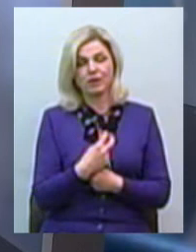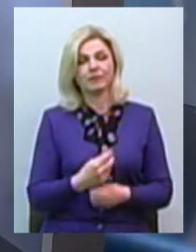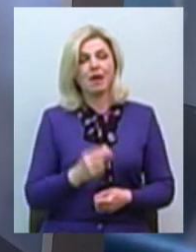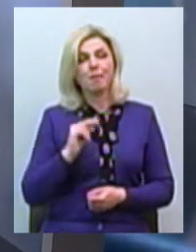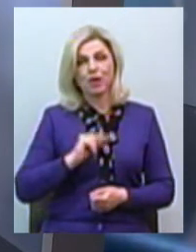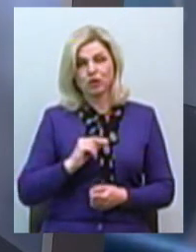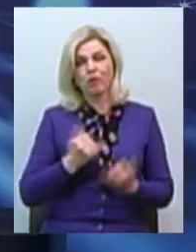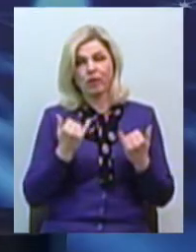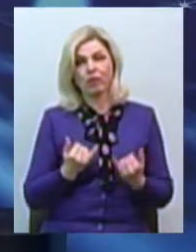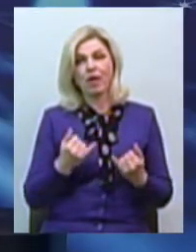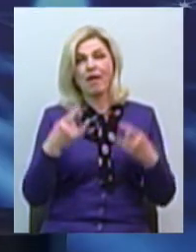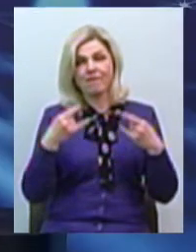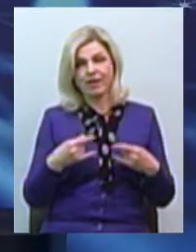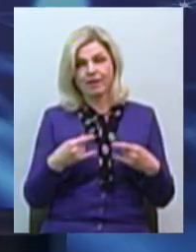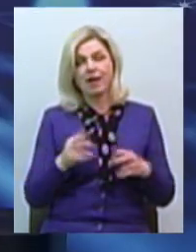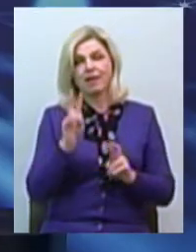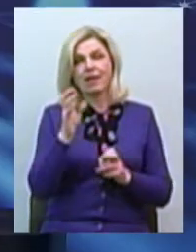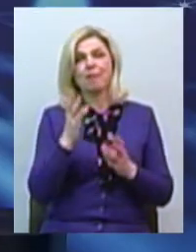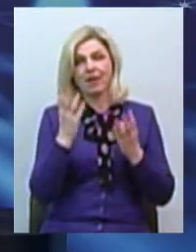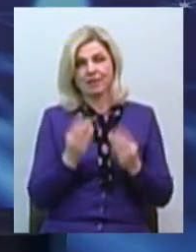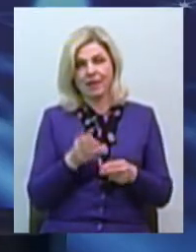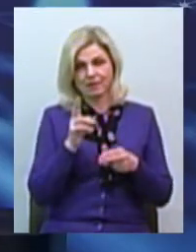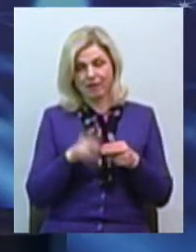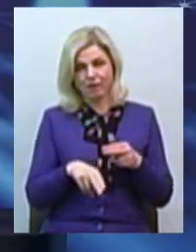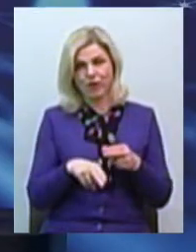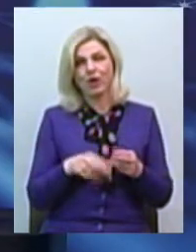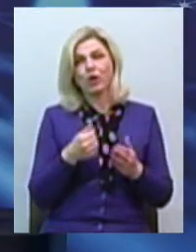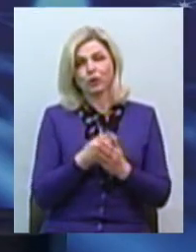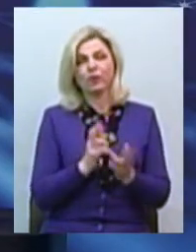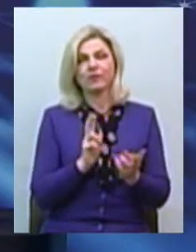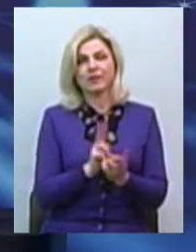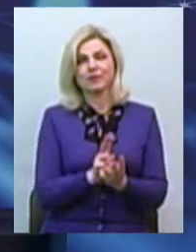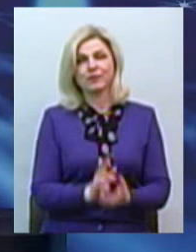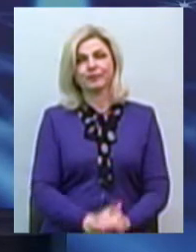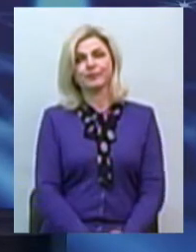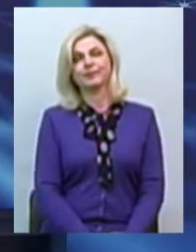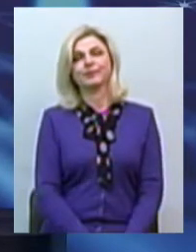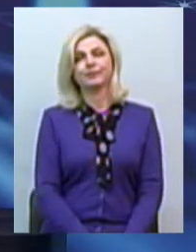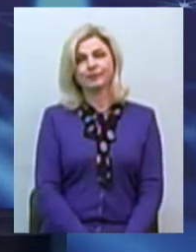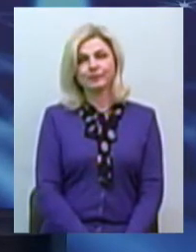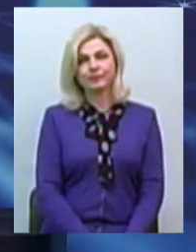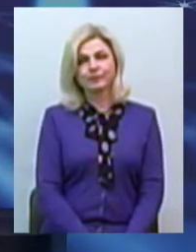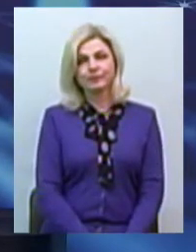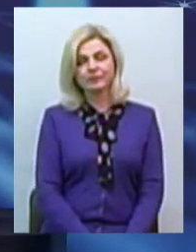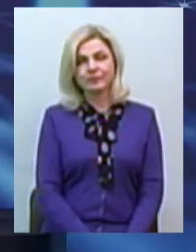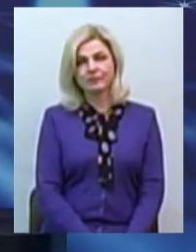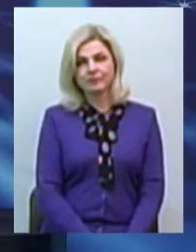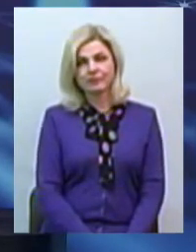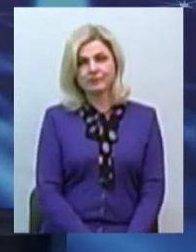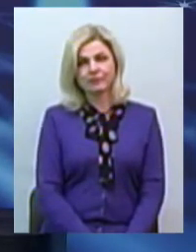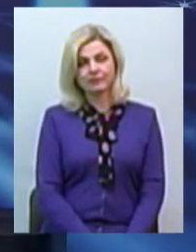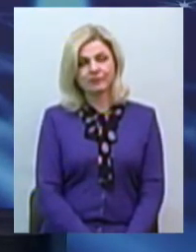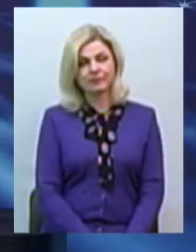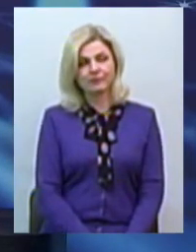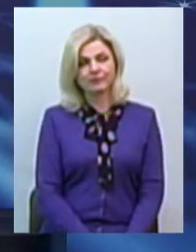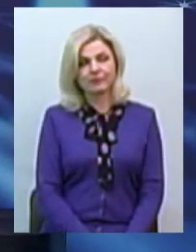працювали в прямому ефірі. Це була тема дня. Євген Мороховець і Людмила Долгова в нашій студії сьогодні гості. Ну, а